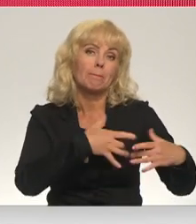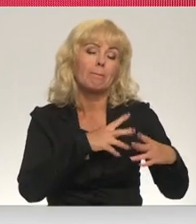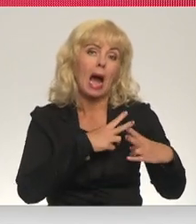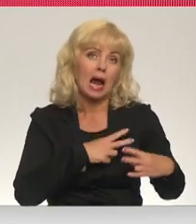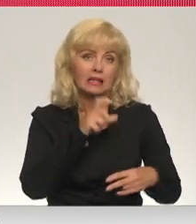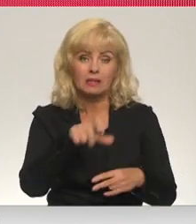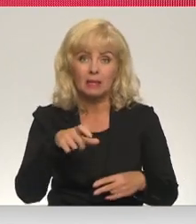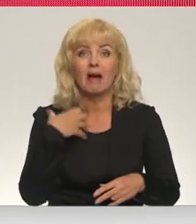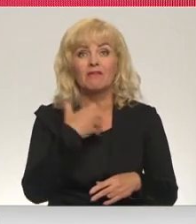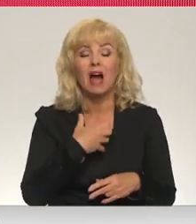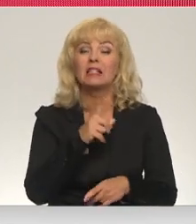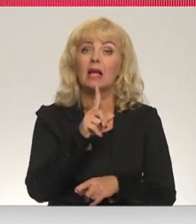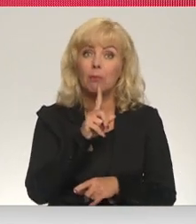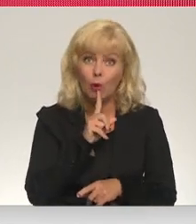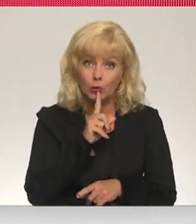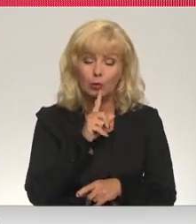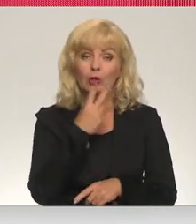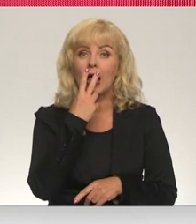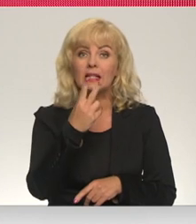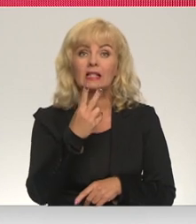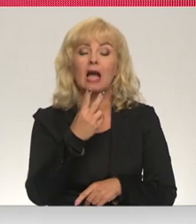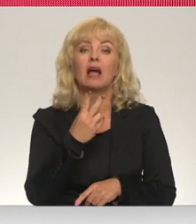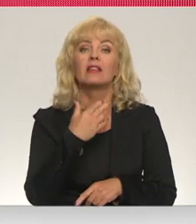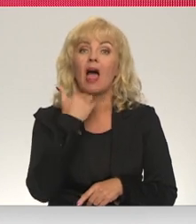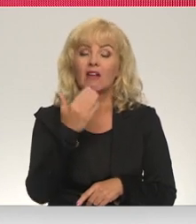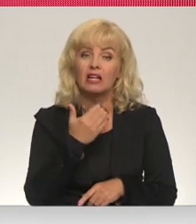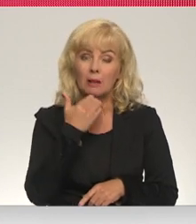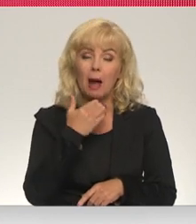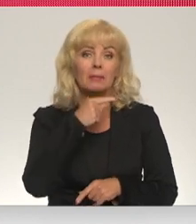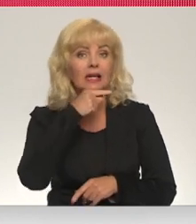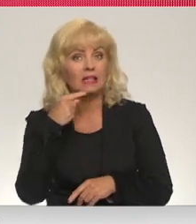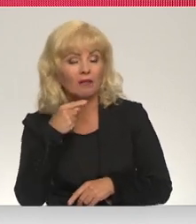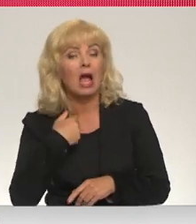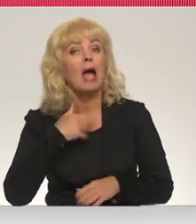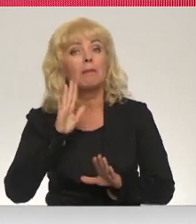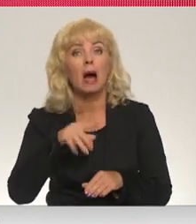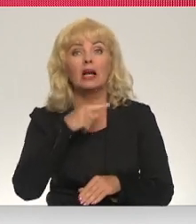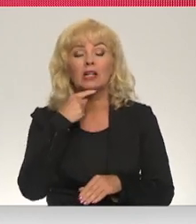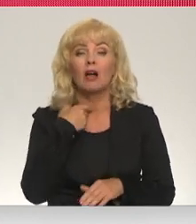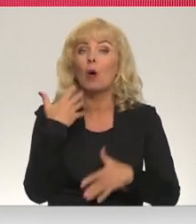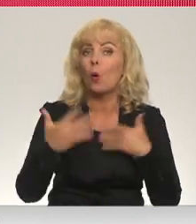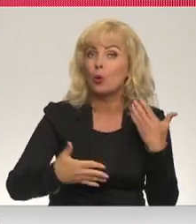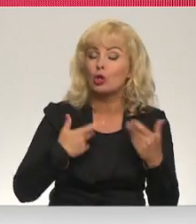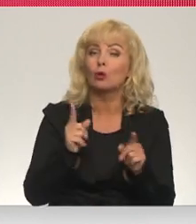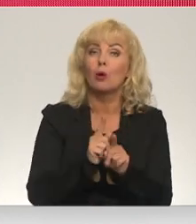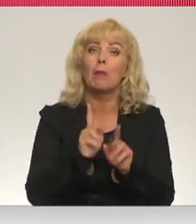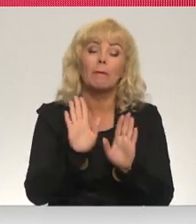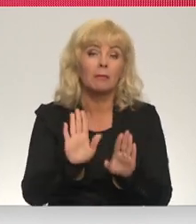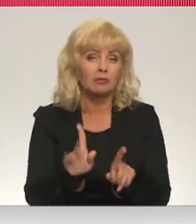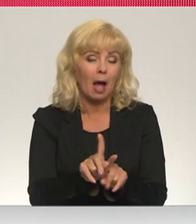vajadzēja paklusē, jo izskatījās, ka es nevēlu labu Krieviju. Es par Krievijas noropēju, es tāpat kā par Ukrainu.